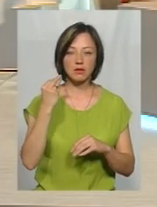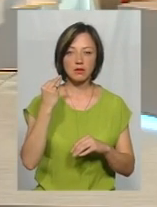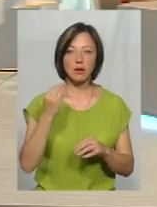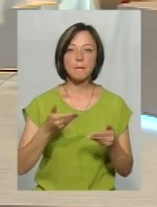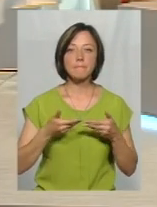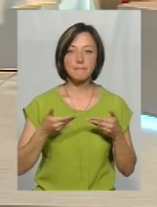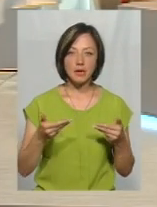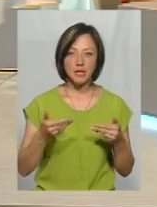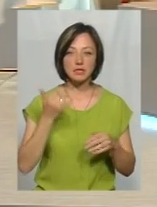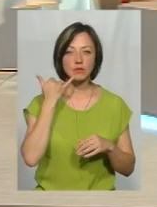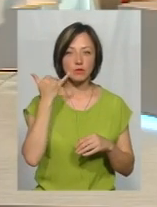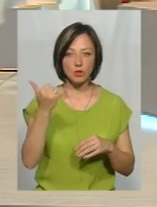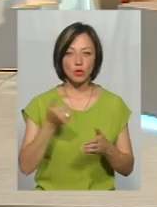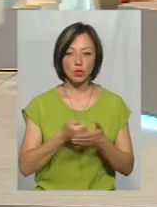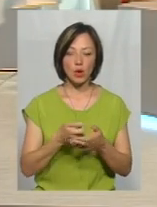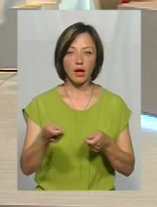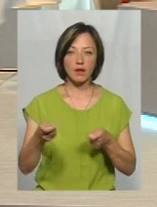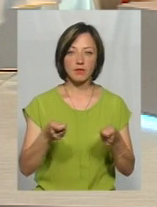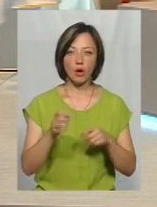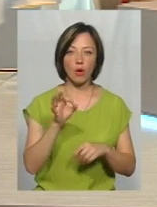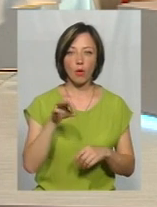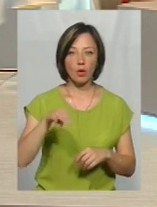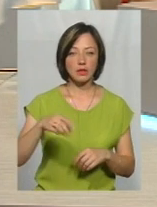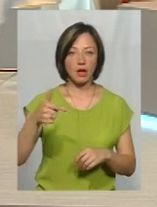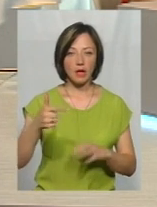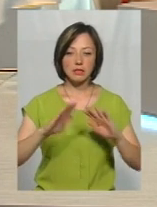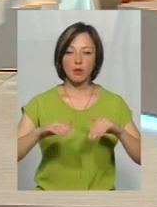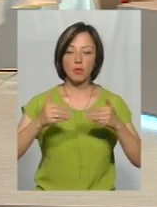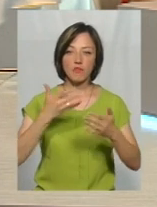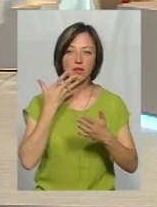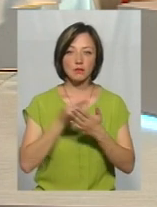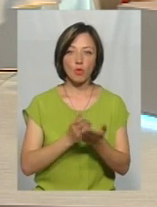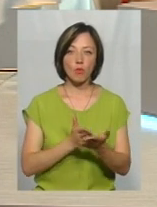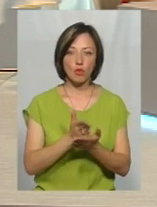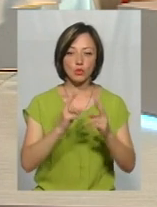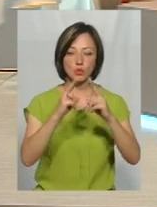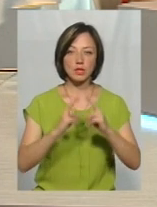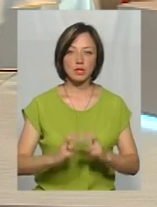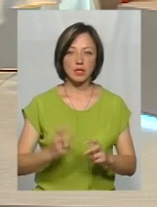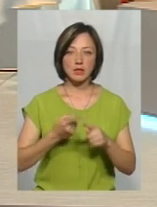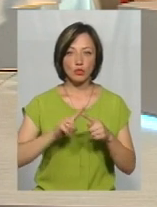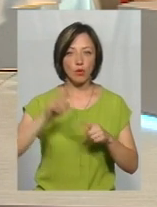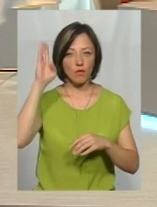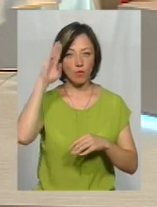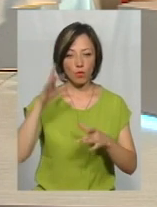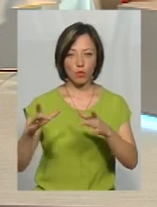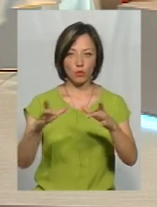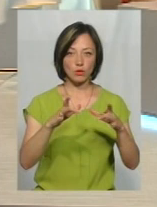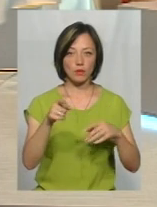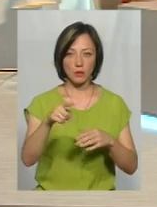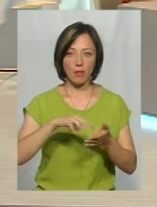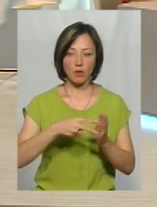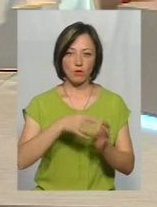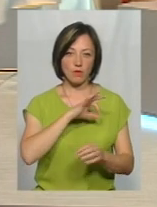ми зателефонували до керівника територіальної громади, запропонували свої послуги, щоб дослідити безпечність тієї води, яку вони